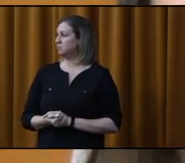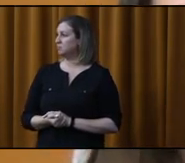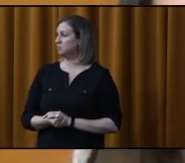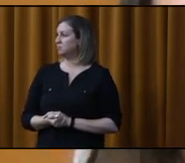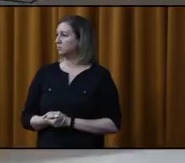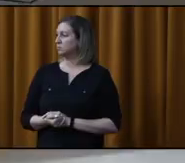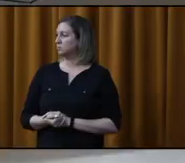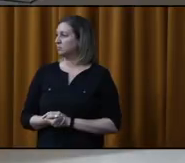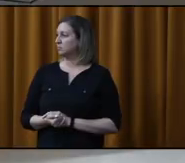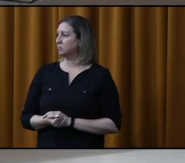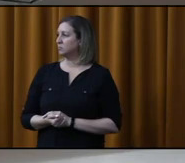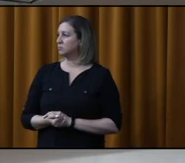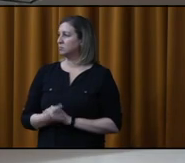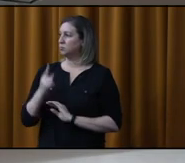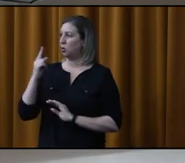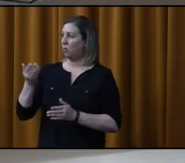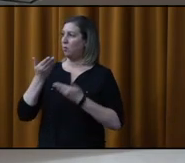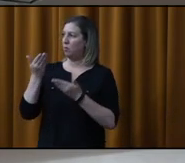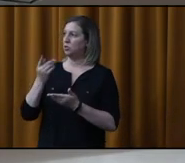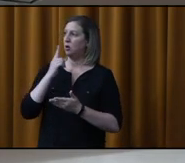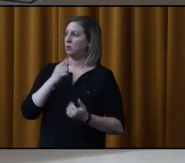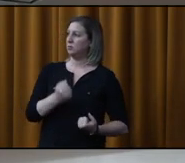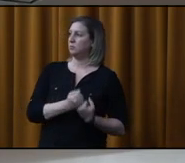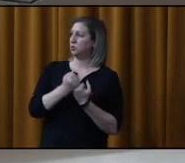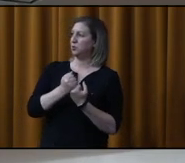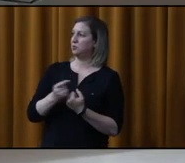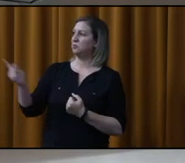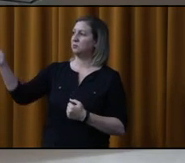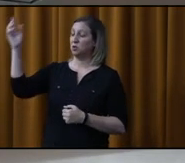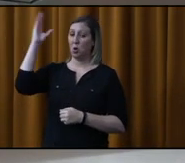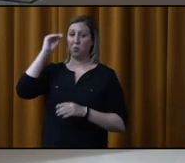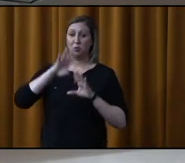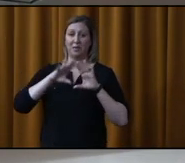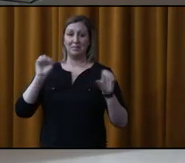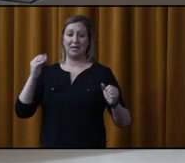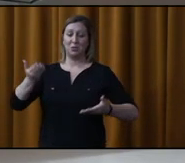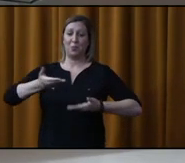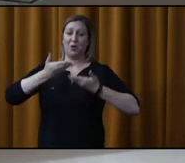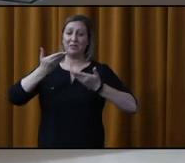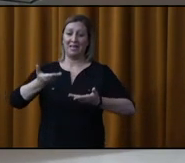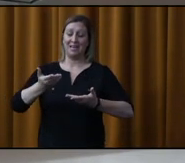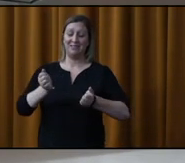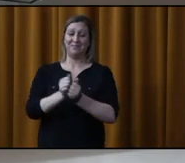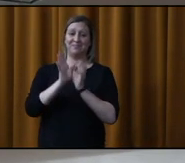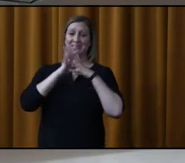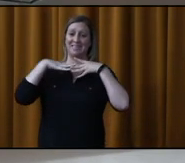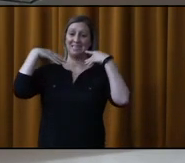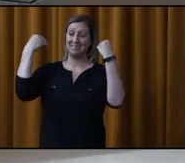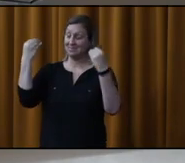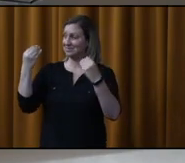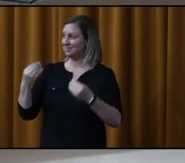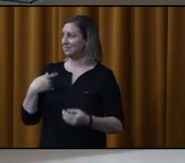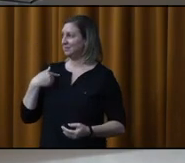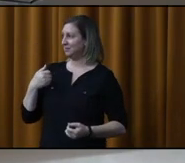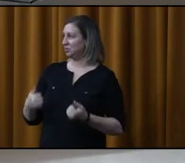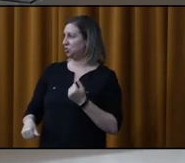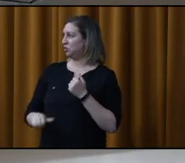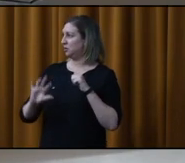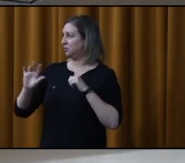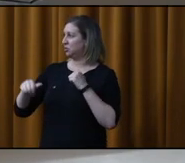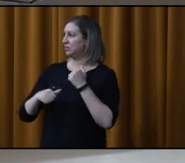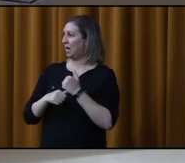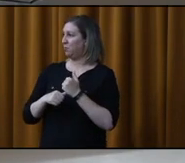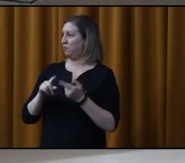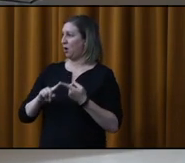présentes. Merci. Un proposeur en appui. M. le Président, je propose avec grand enthousiasme. Merci. J'appuie ma collègue, M. le Président.